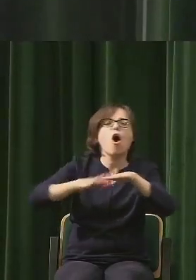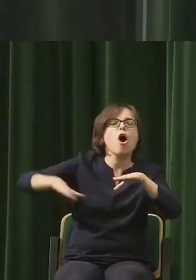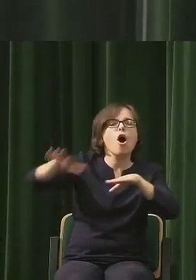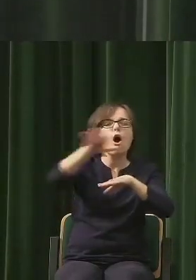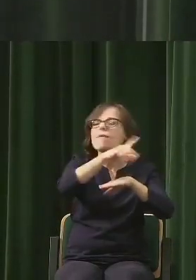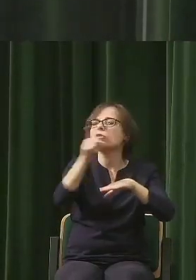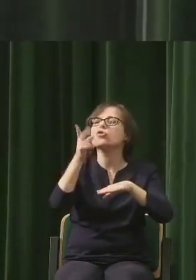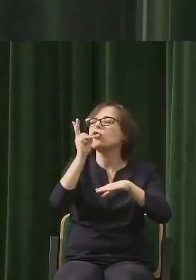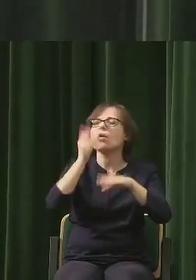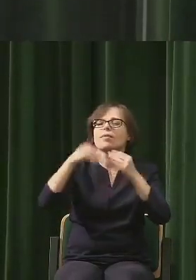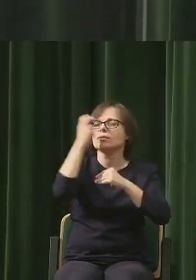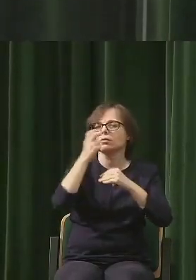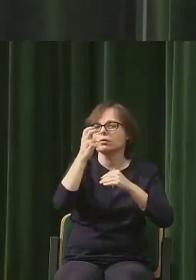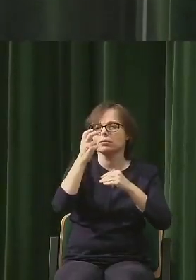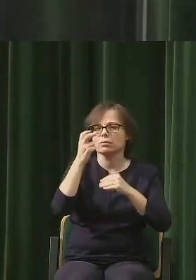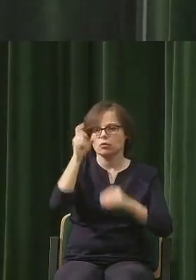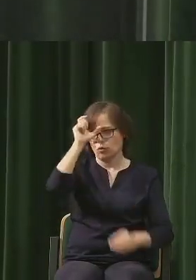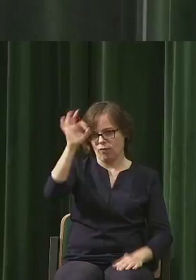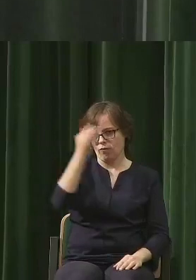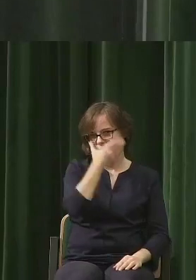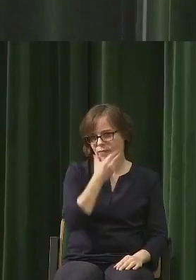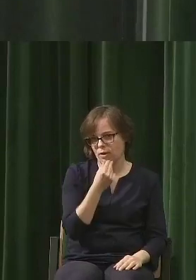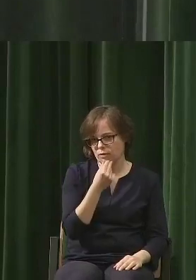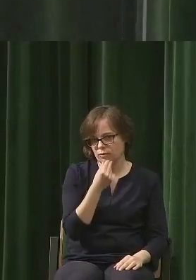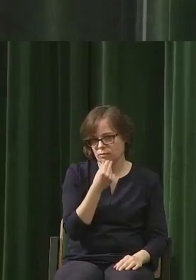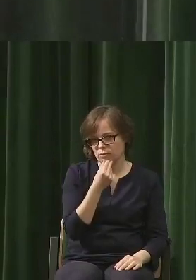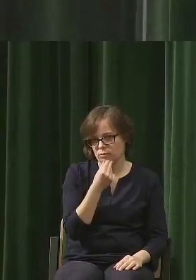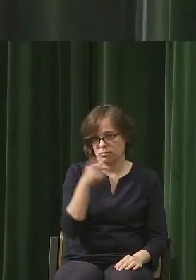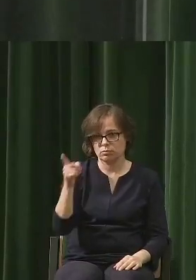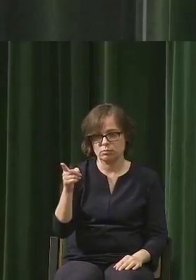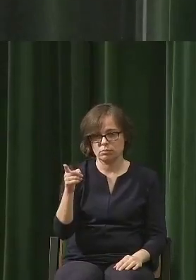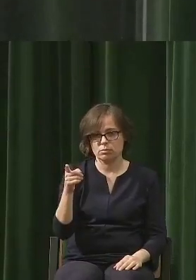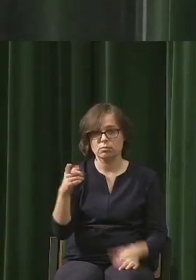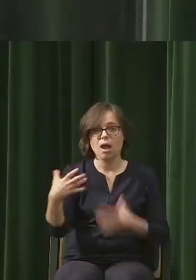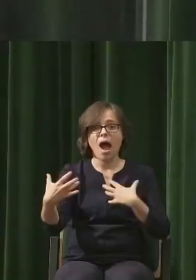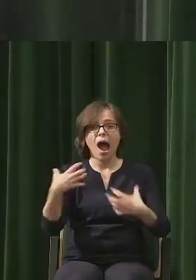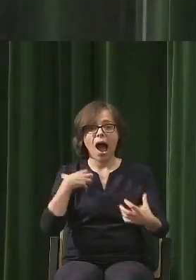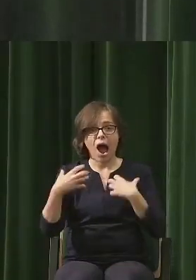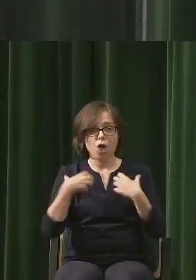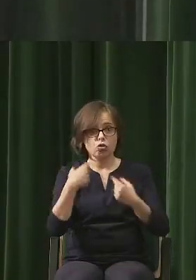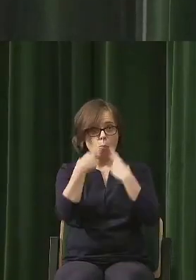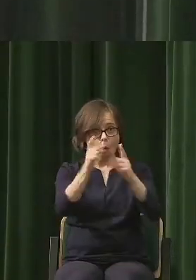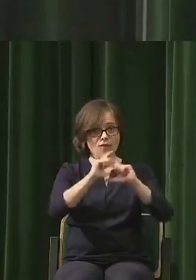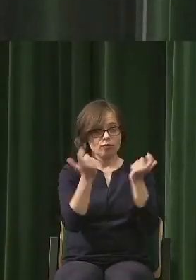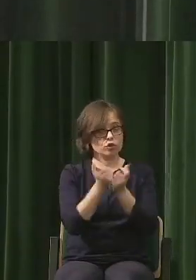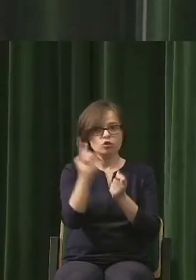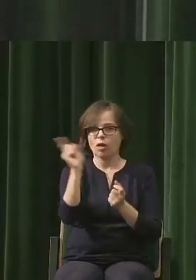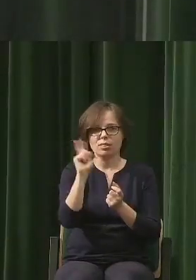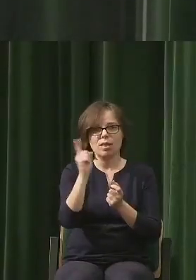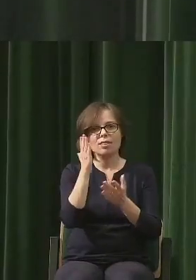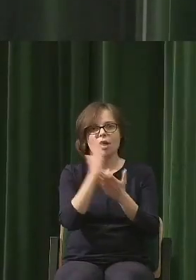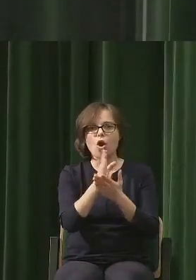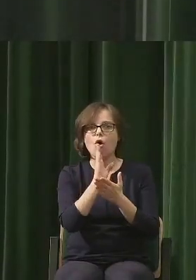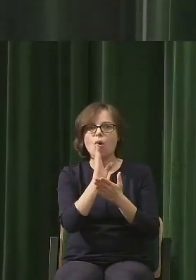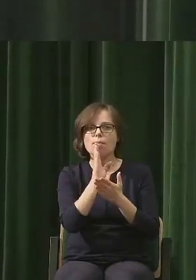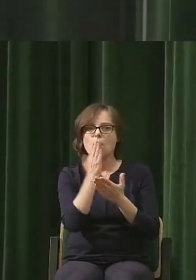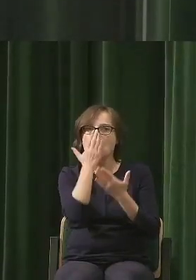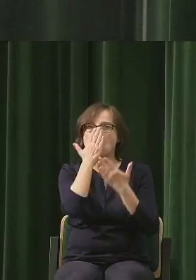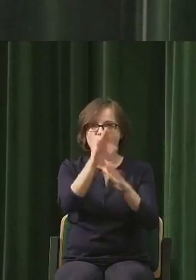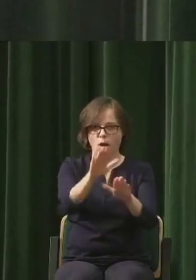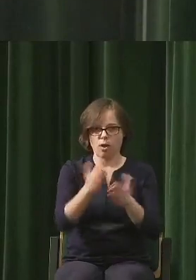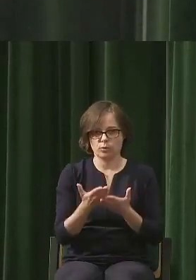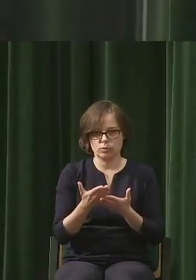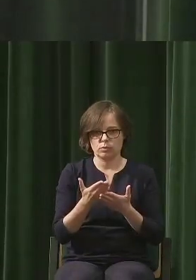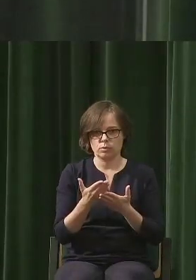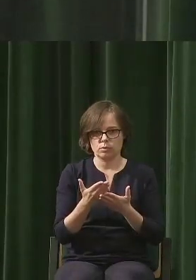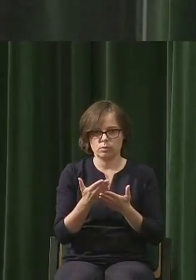prawdziwi aktorzy nie wypowiadają absolutnie wszystkiego, tylko sygnalizują. Jeżeli się traktuje teatr jako